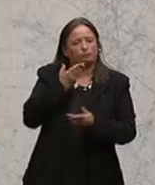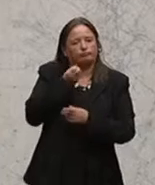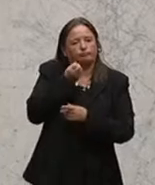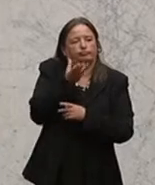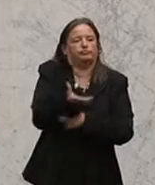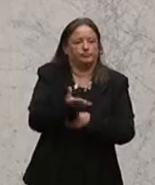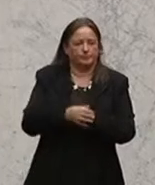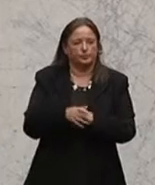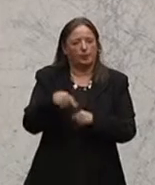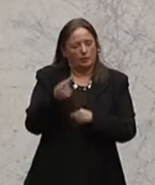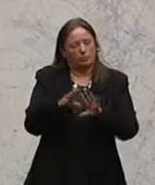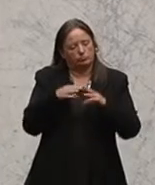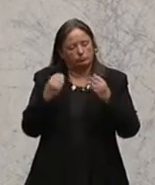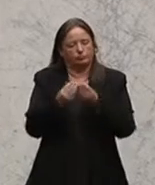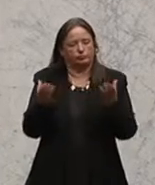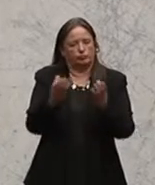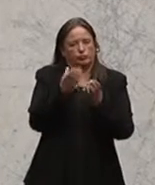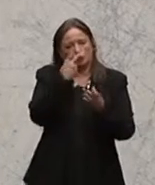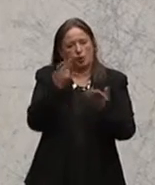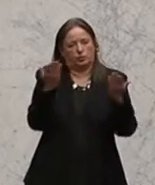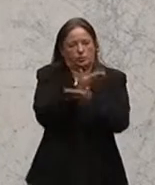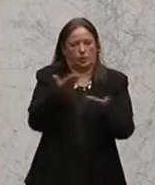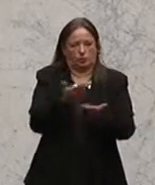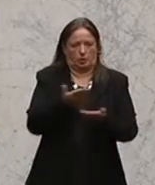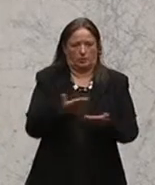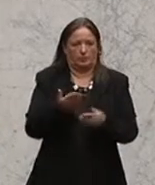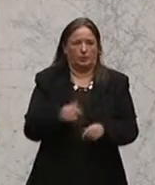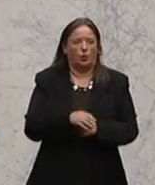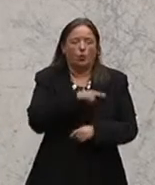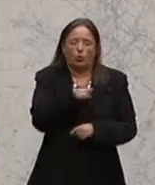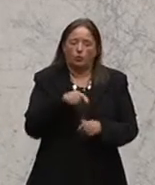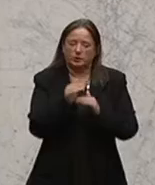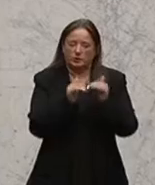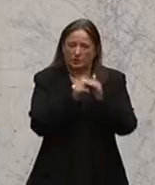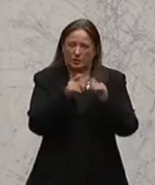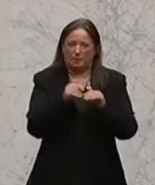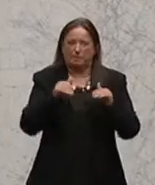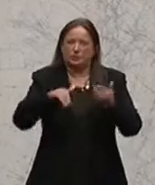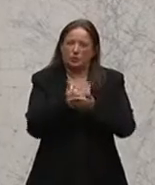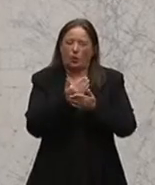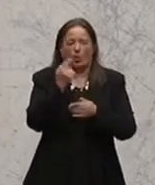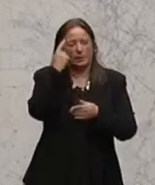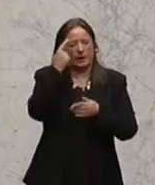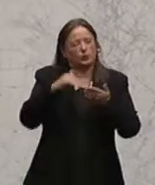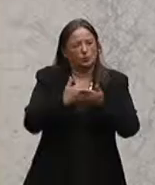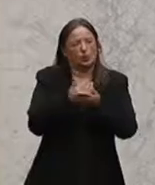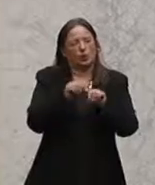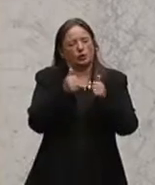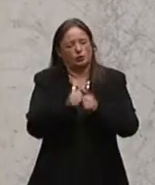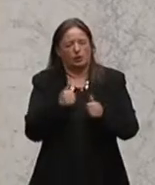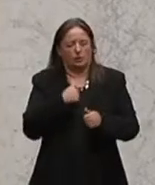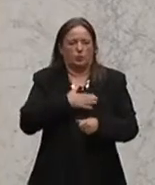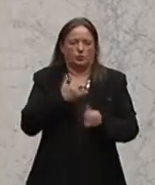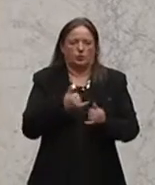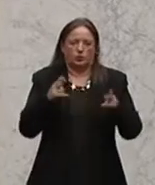Themen, die in unserem System neu zu denken sind, neu aufzusetzen sind, zu gestalten, vielleicht kurz ansprechen.